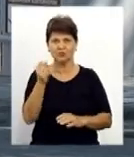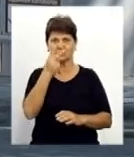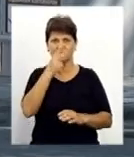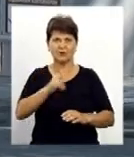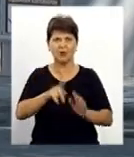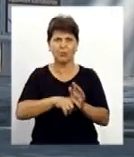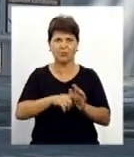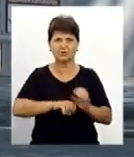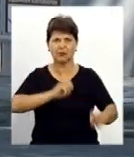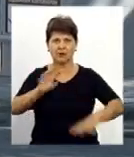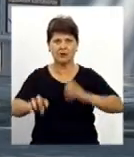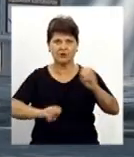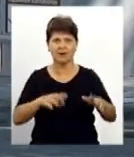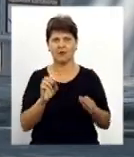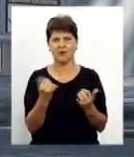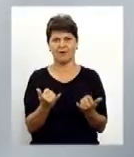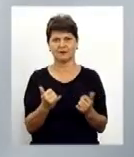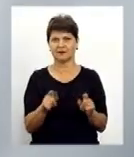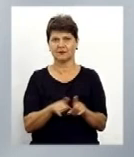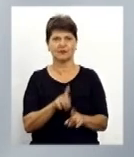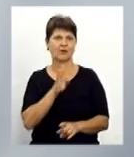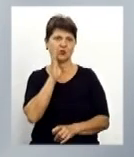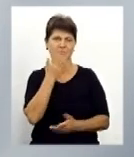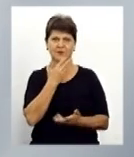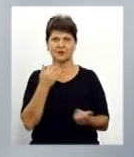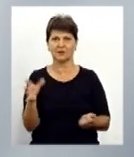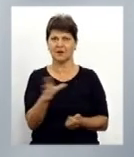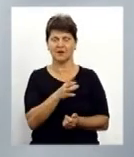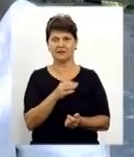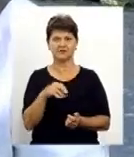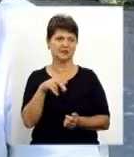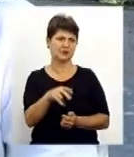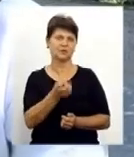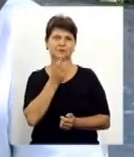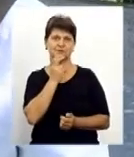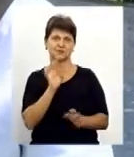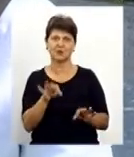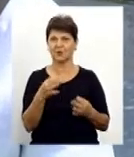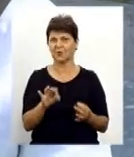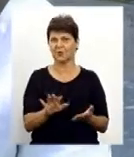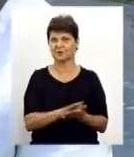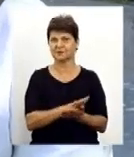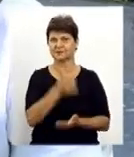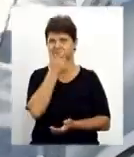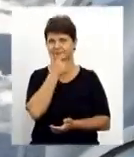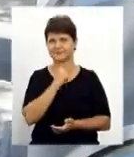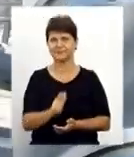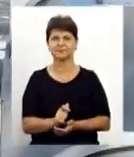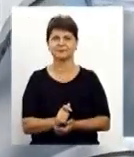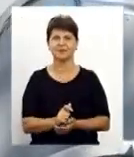щось розносилось. А зараз реально такого абсолютно нема. Всі прямо йдуть і посміхаються, що ой, раді, що в нас такі контейнери.